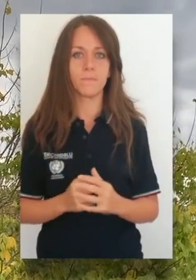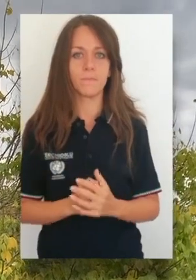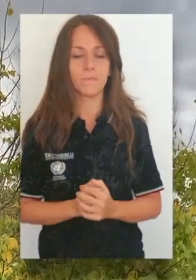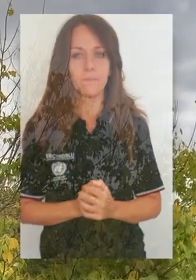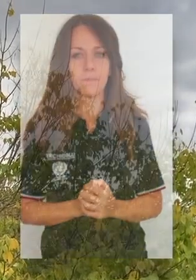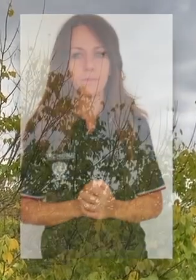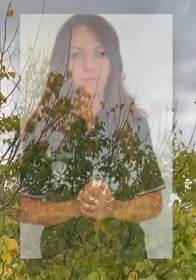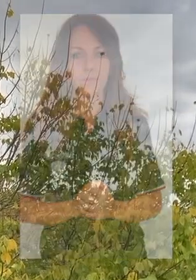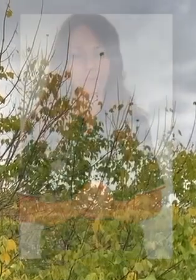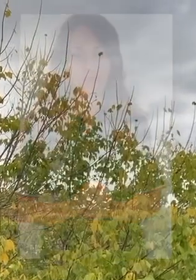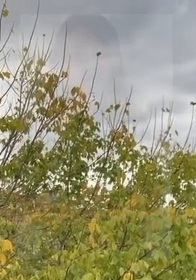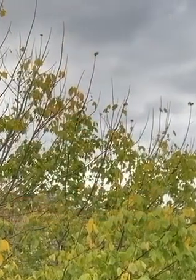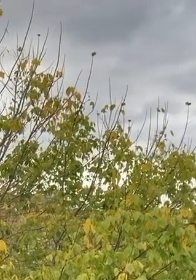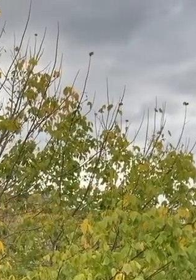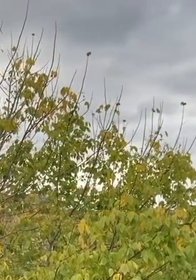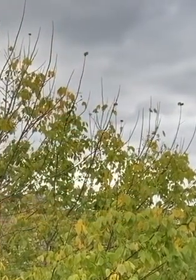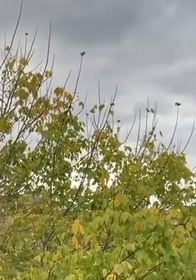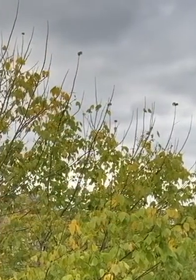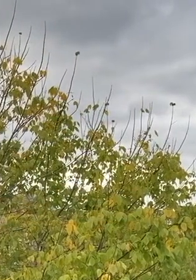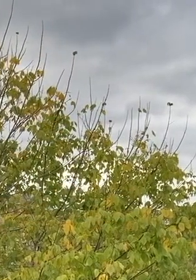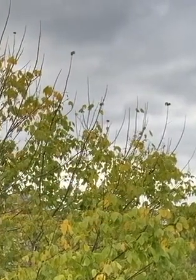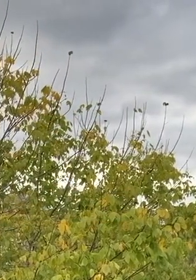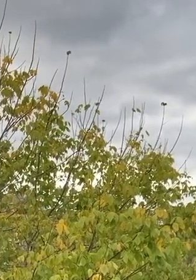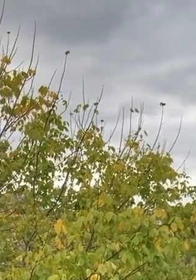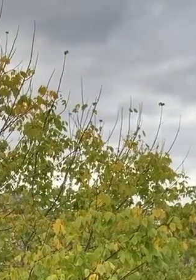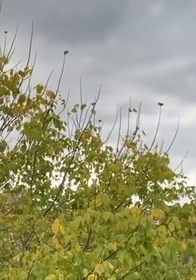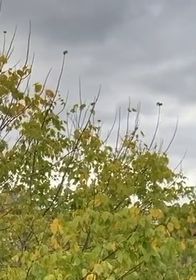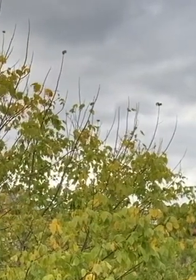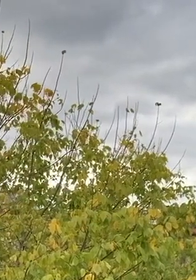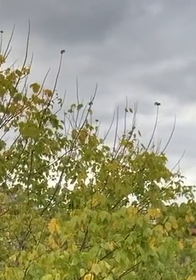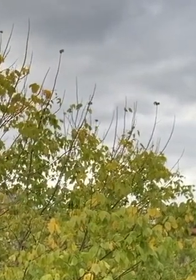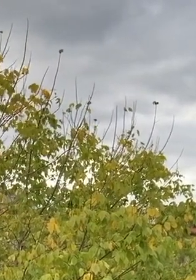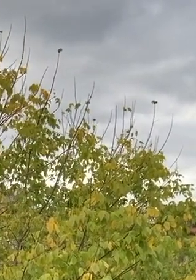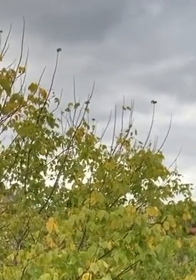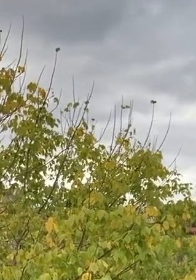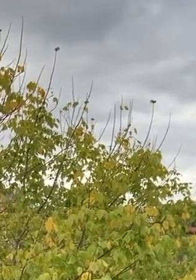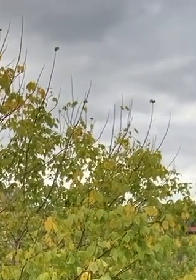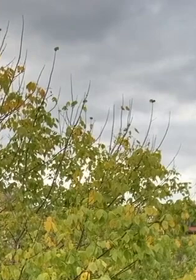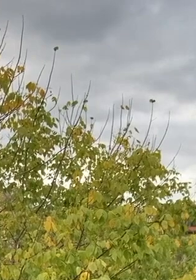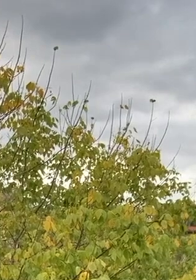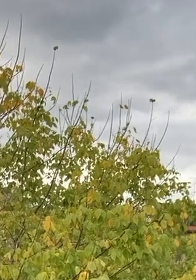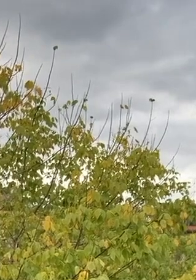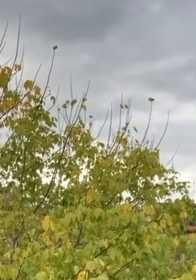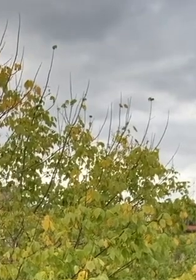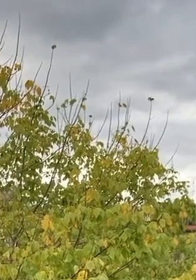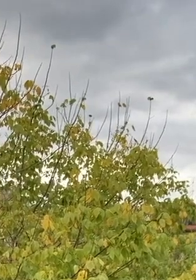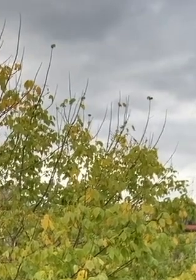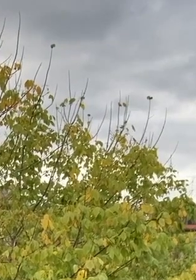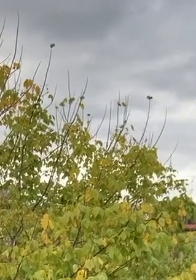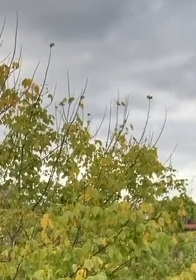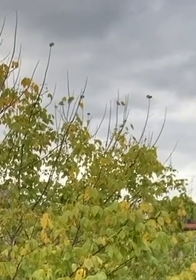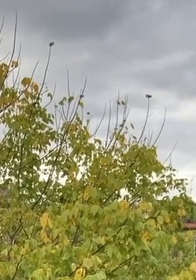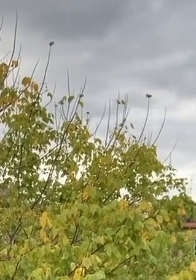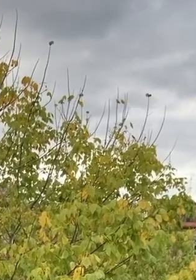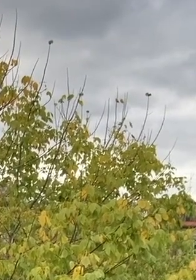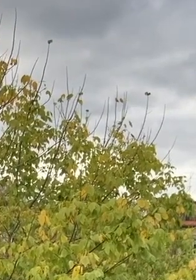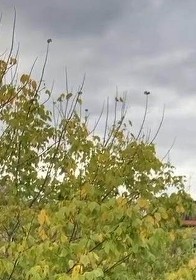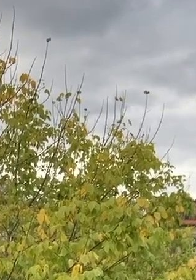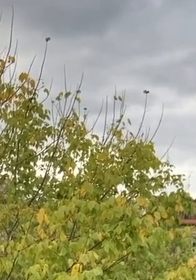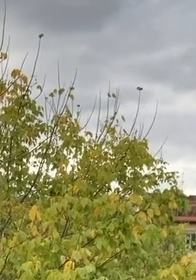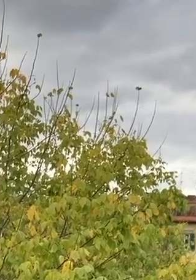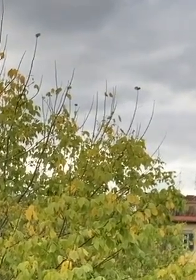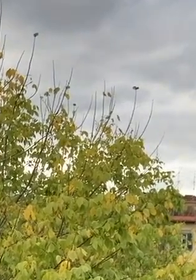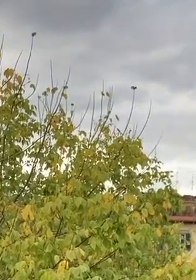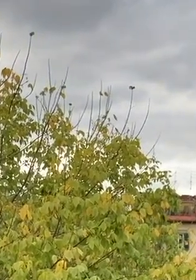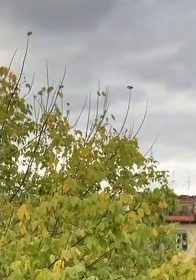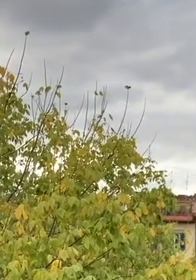altro. Sul sito puoi trovare vari materiali, tra cui appunto il pdf di questa brochure,